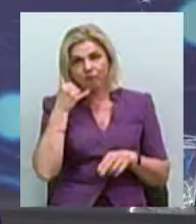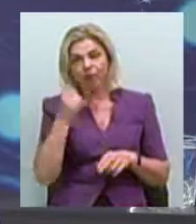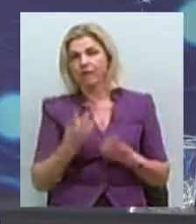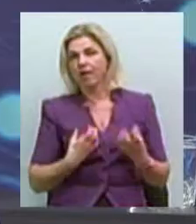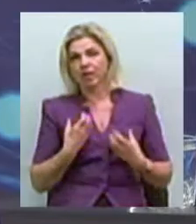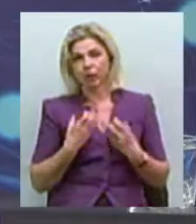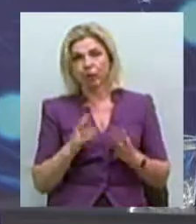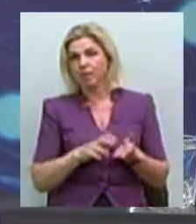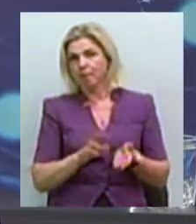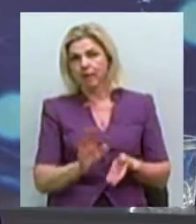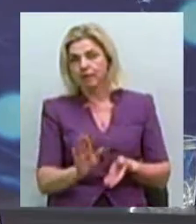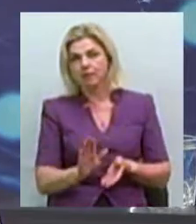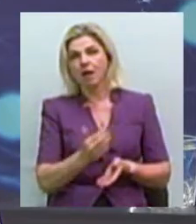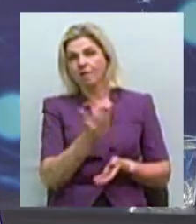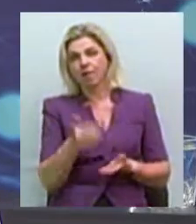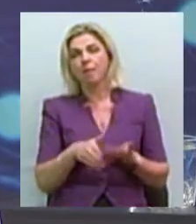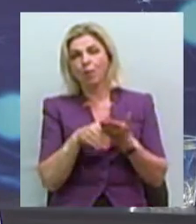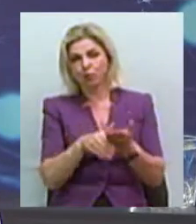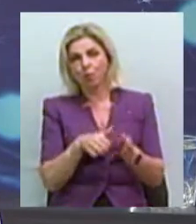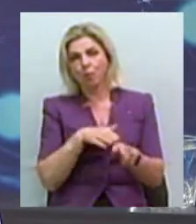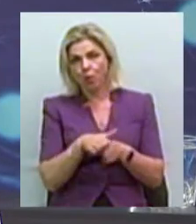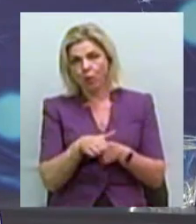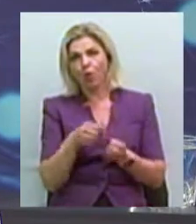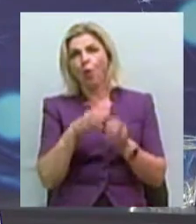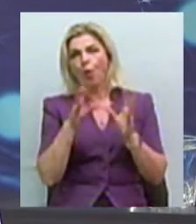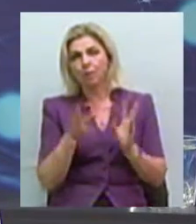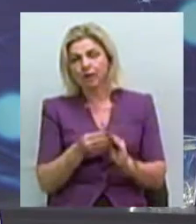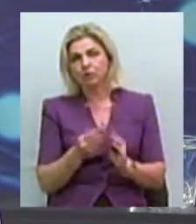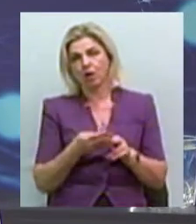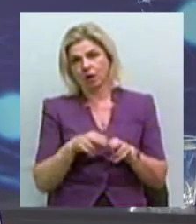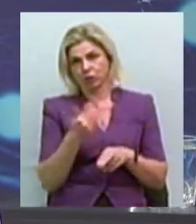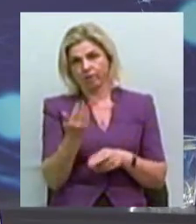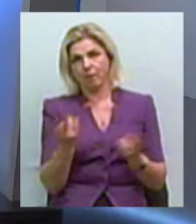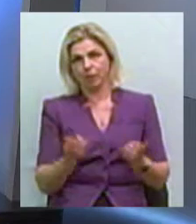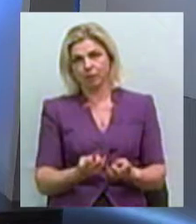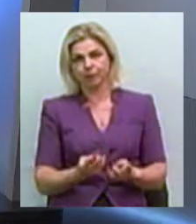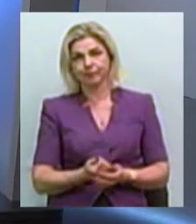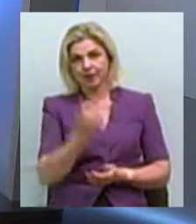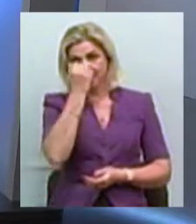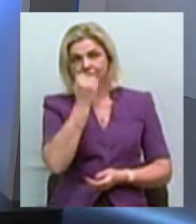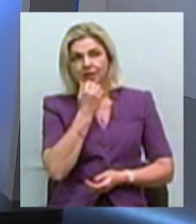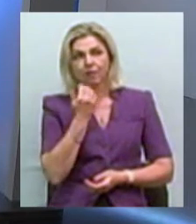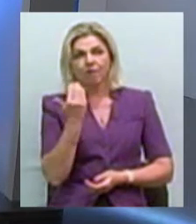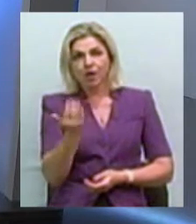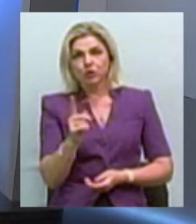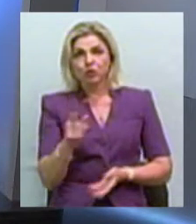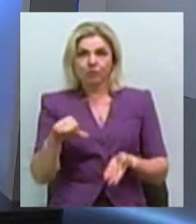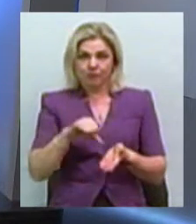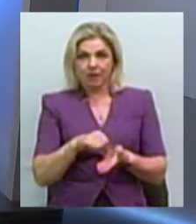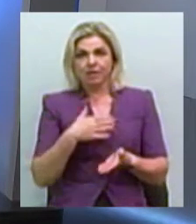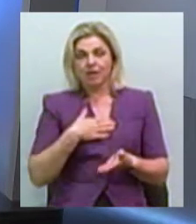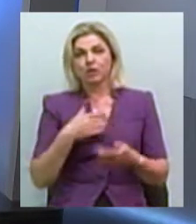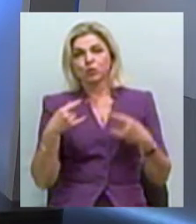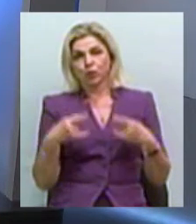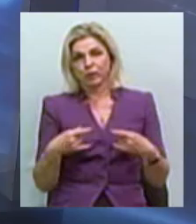хвилюйтеся, не бійтеся, вам нададуть повну допомогу комплексну, якою ви потребуєте. Оксана, спасибі вам, що ви були сьогодні в